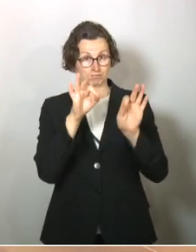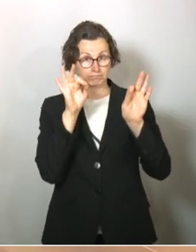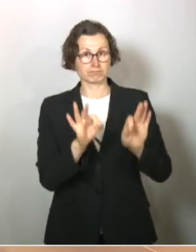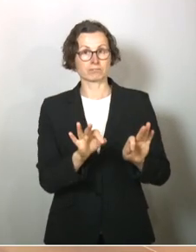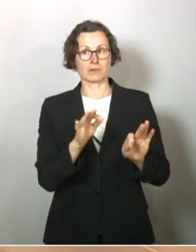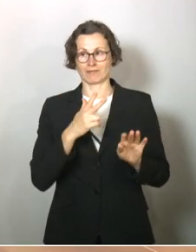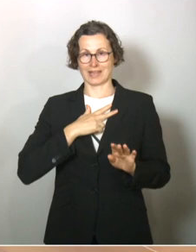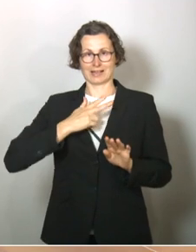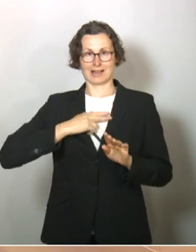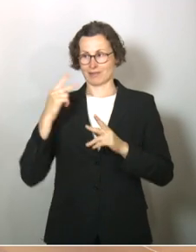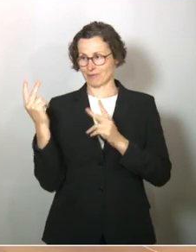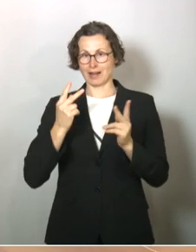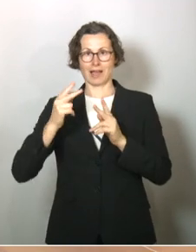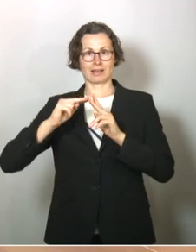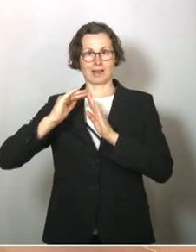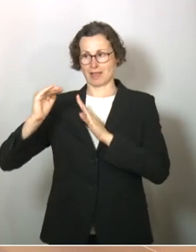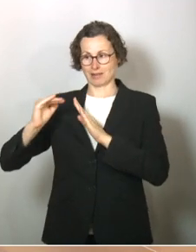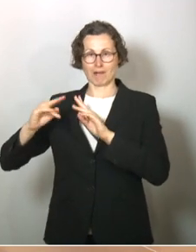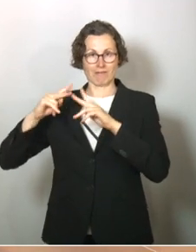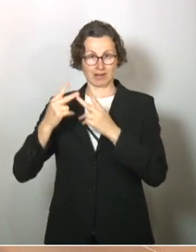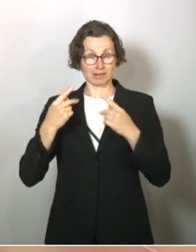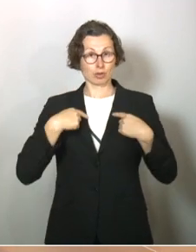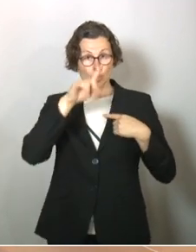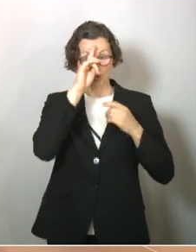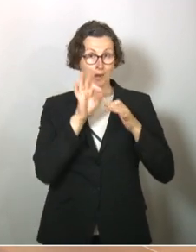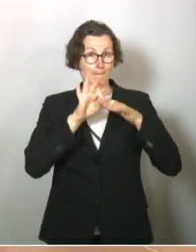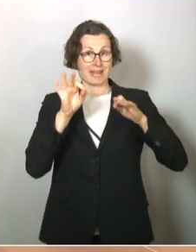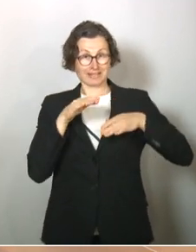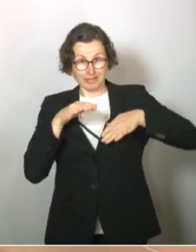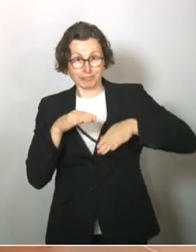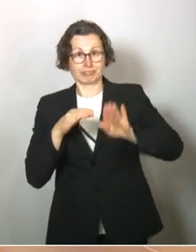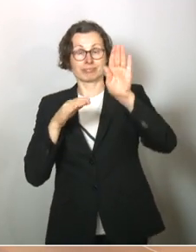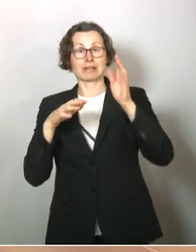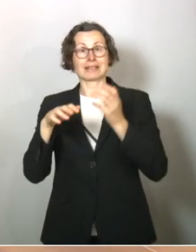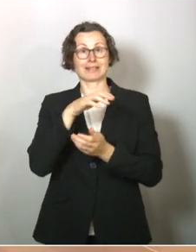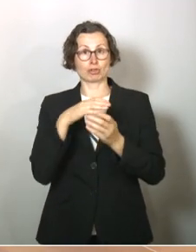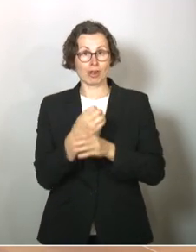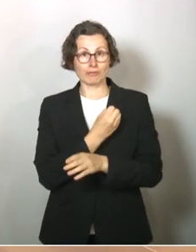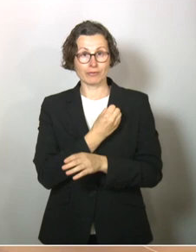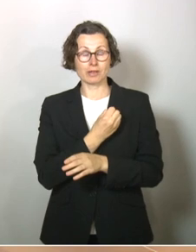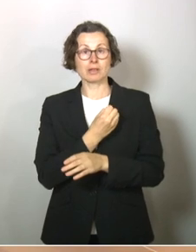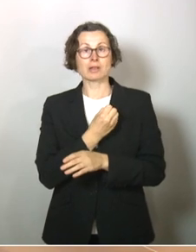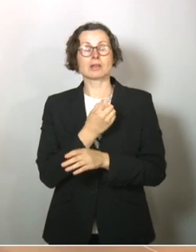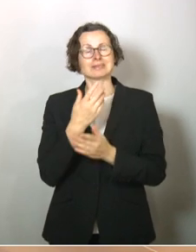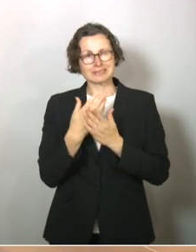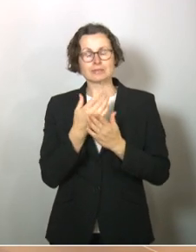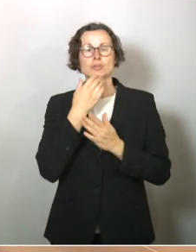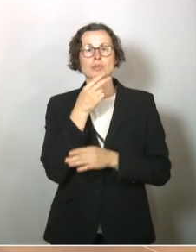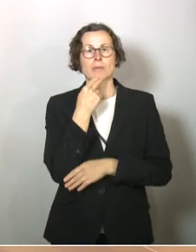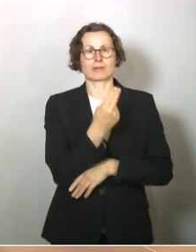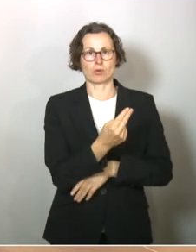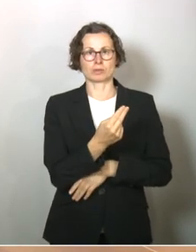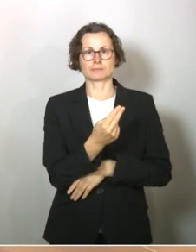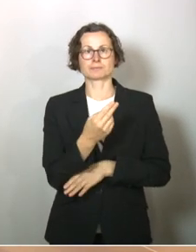Kommen wir wirklich so viel besser durch die Krise als andere Länder? Diese Frage ist zu beantworten. Und ich habe, um das nur